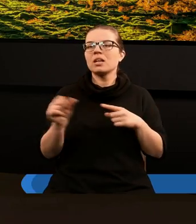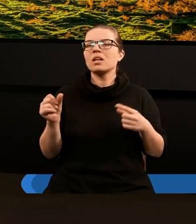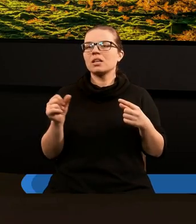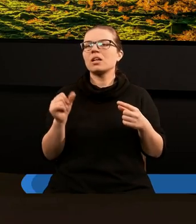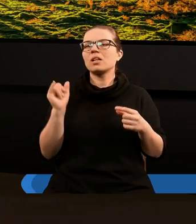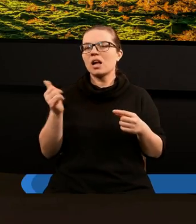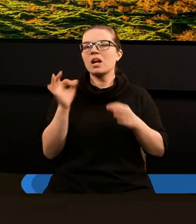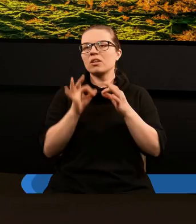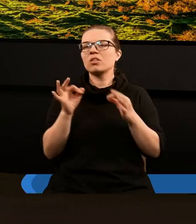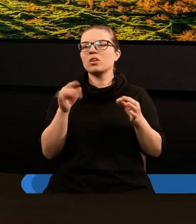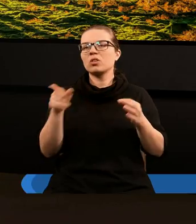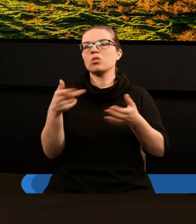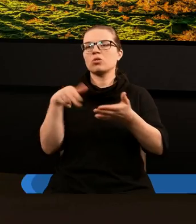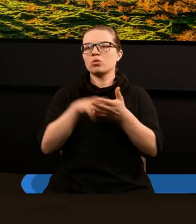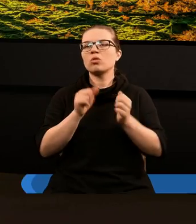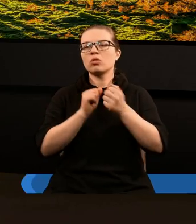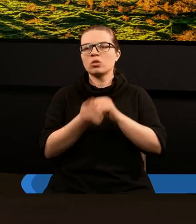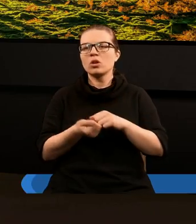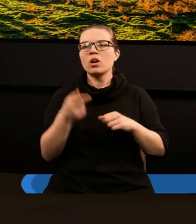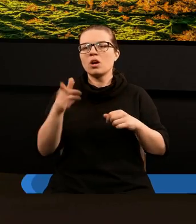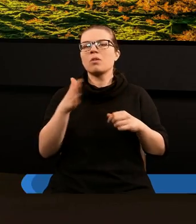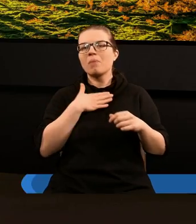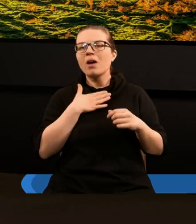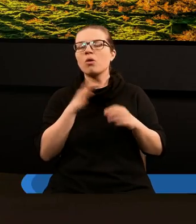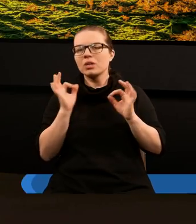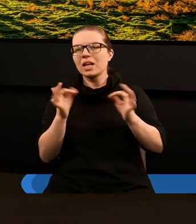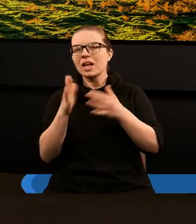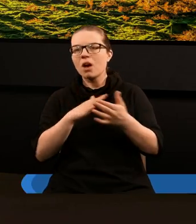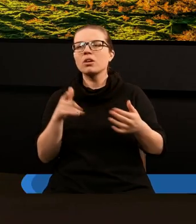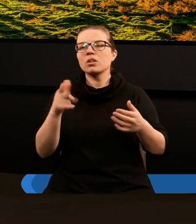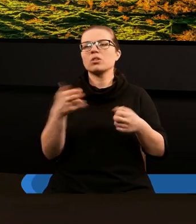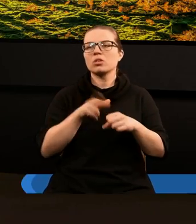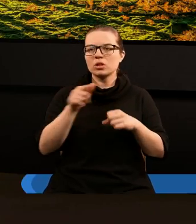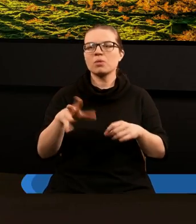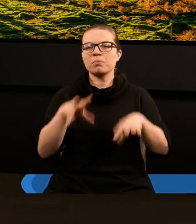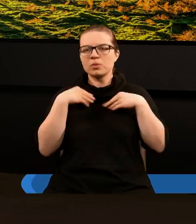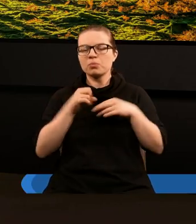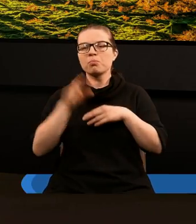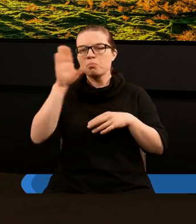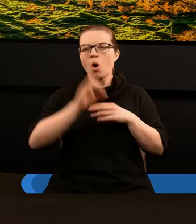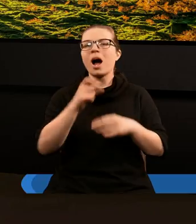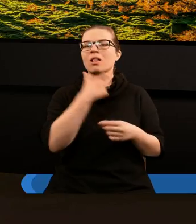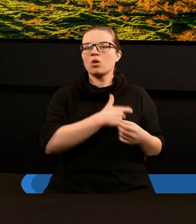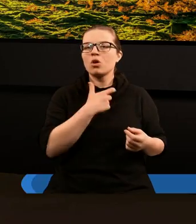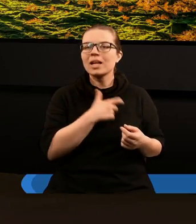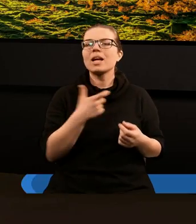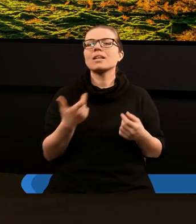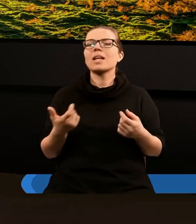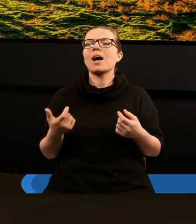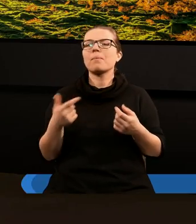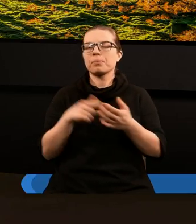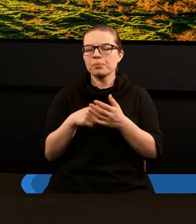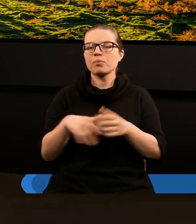rozciągającym się nie na tych, którzy są, konkretnie mają jakąś narodowość, ale na tym, którzy przyjmują Boga do serca i którzy